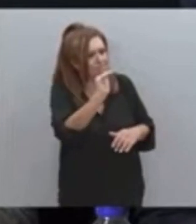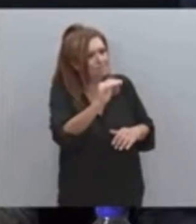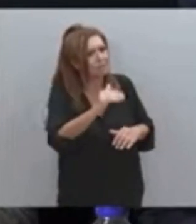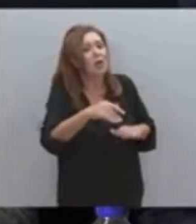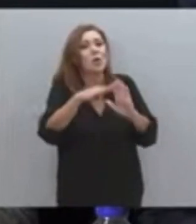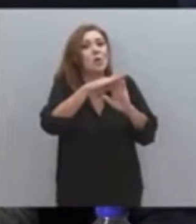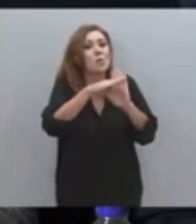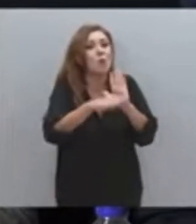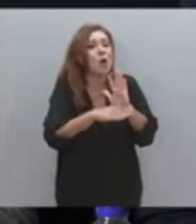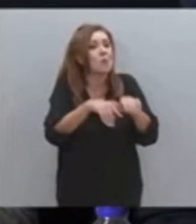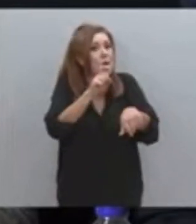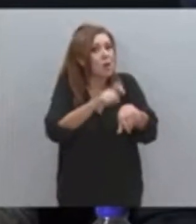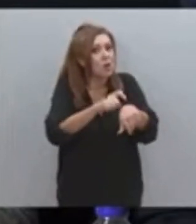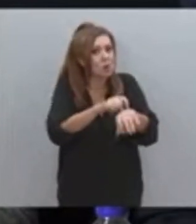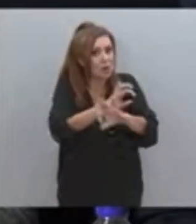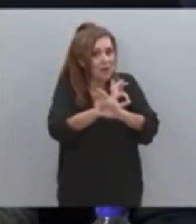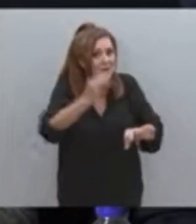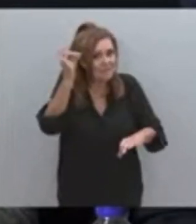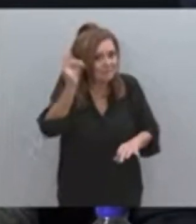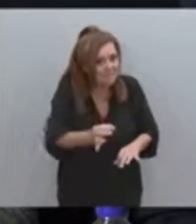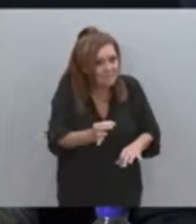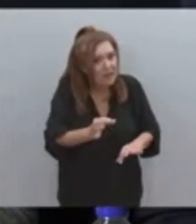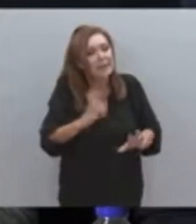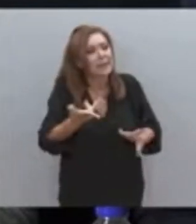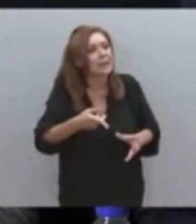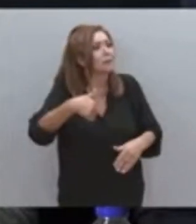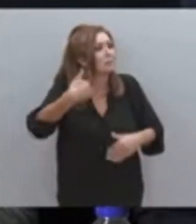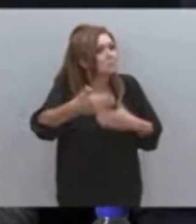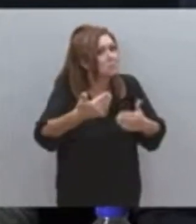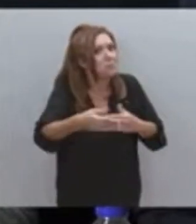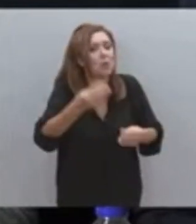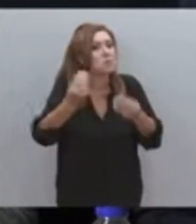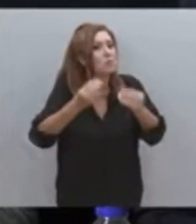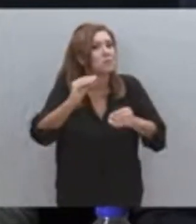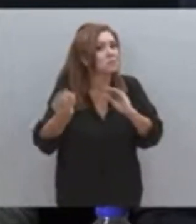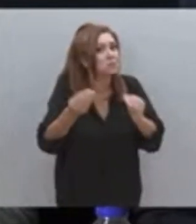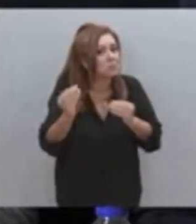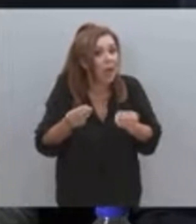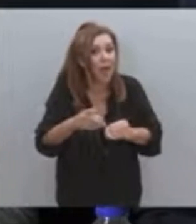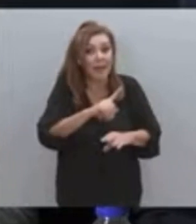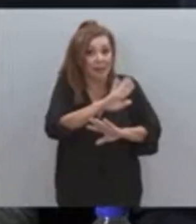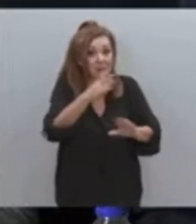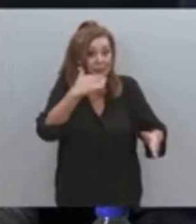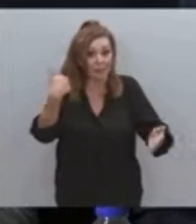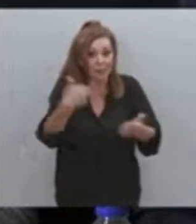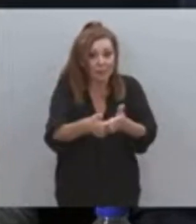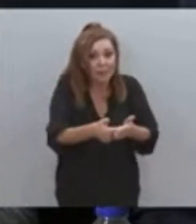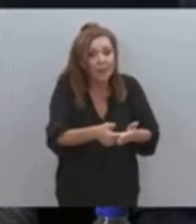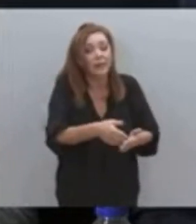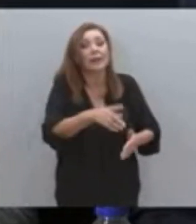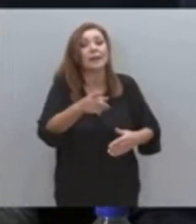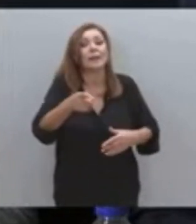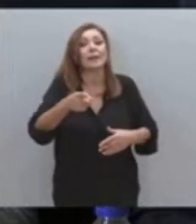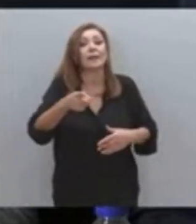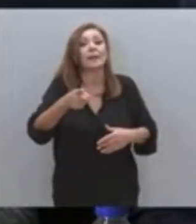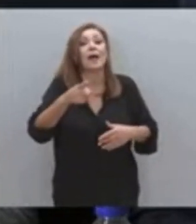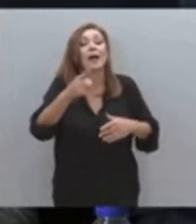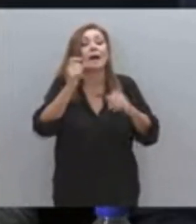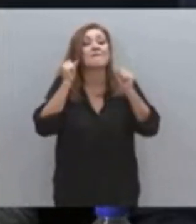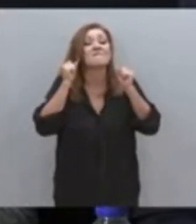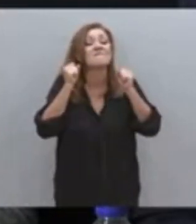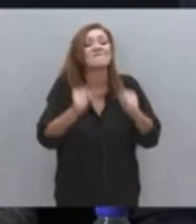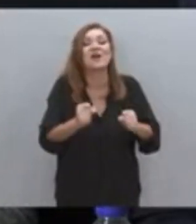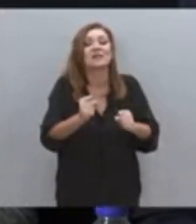κανονικά και χωρίς προβλήματα του έργου. Και παράλληλα λοιπόν με την ολοκληρωσή του, η προσδοκία της εξέλιξης ενός βασικού